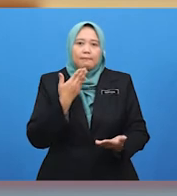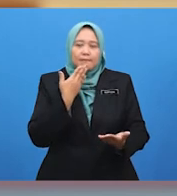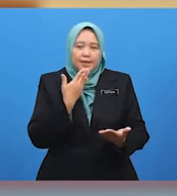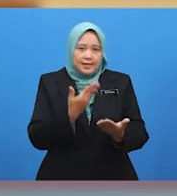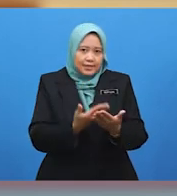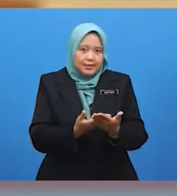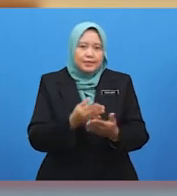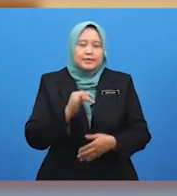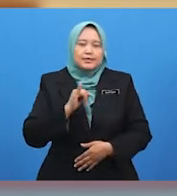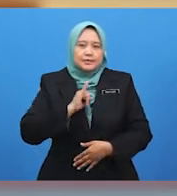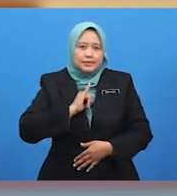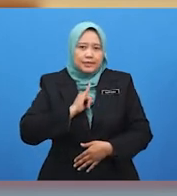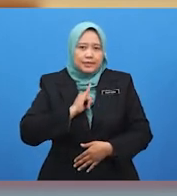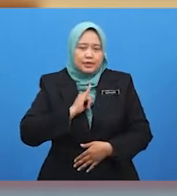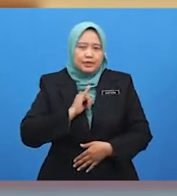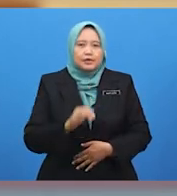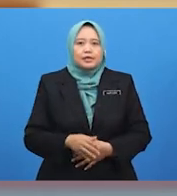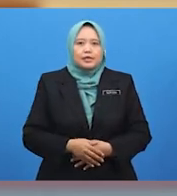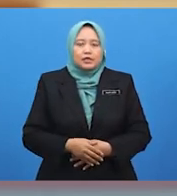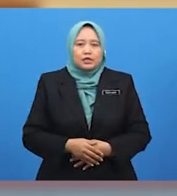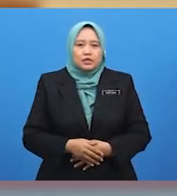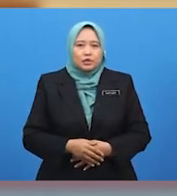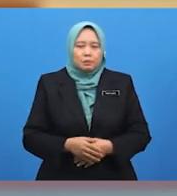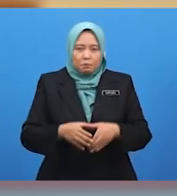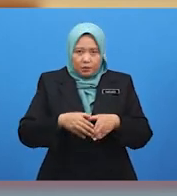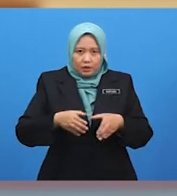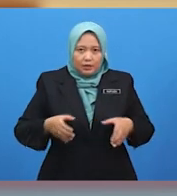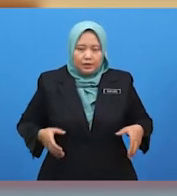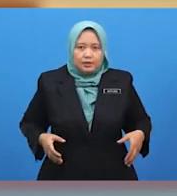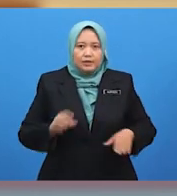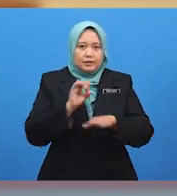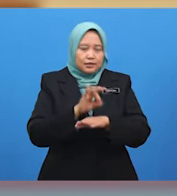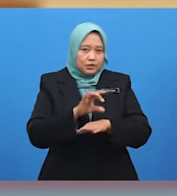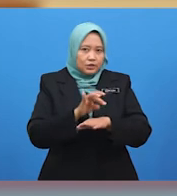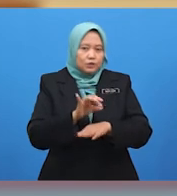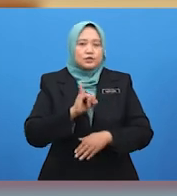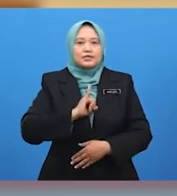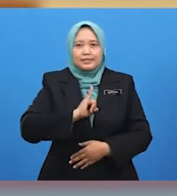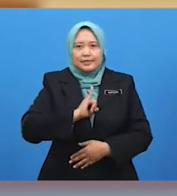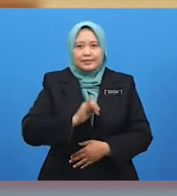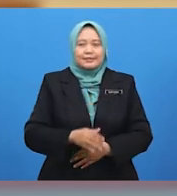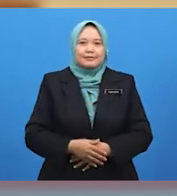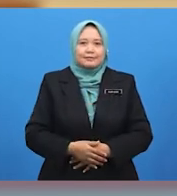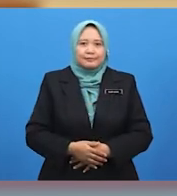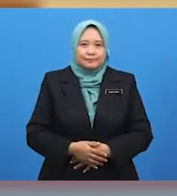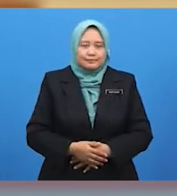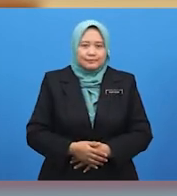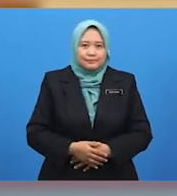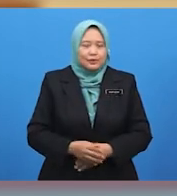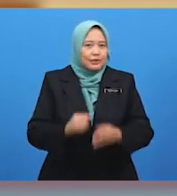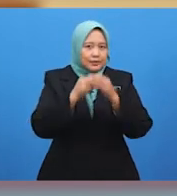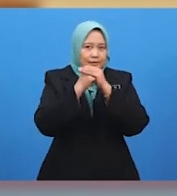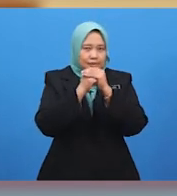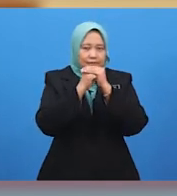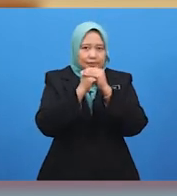bertindak berani dalam cerita saya awal tadi. Oh, ya. Hai, Sang Rusa. Taniah